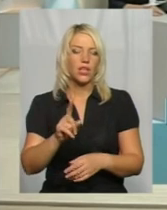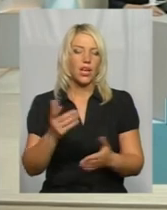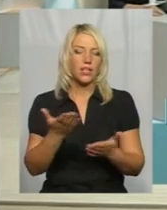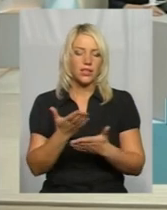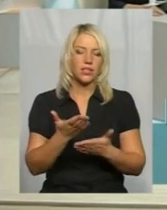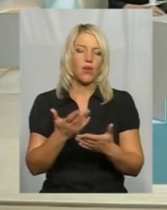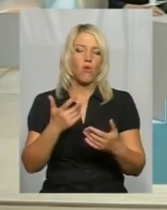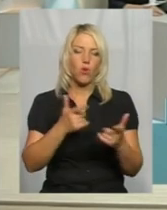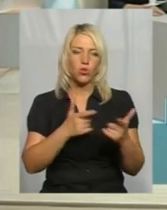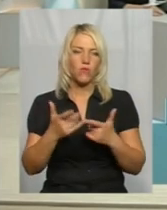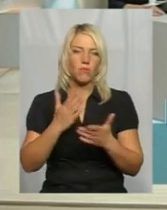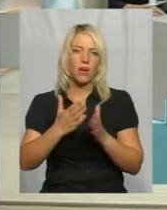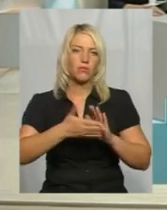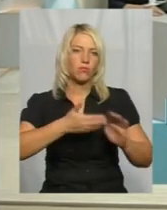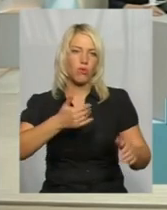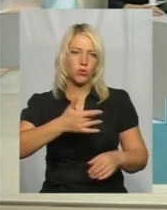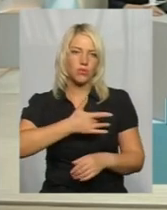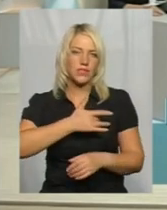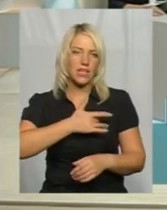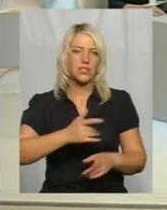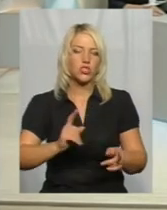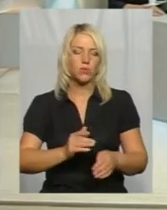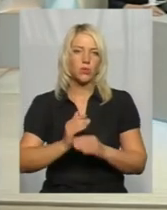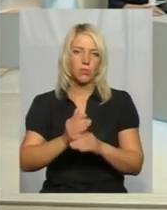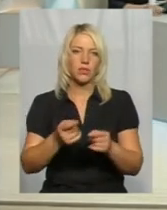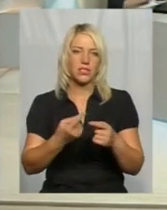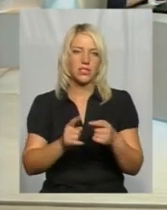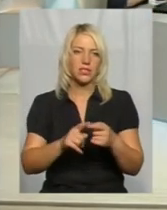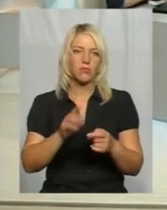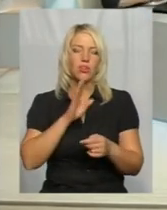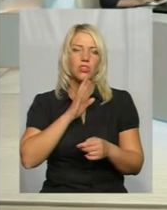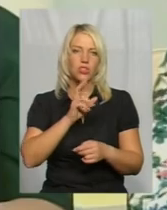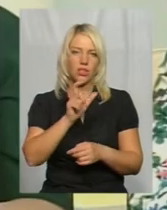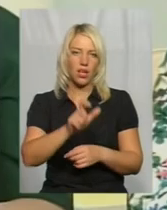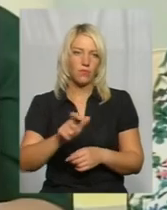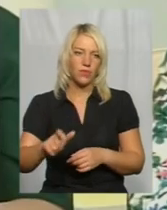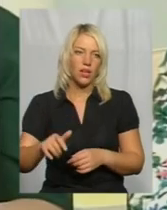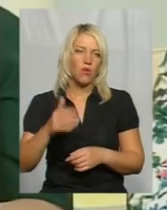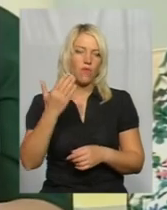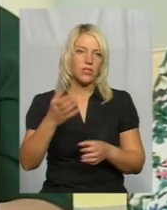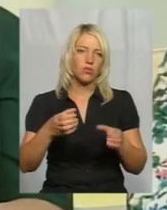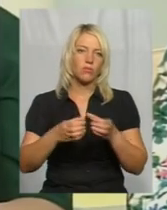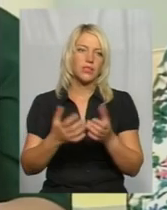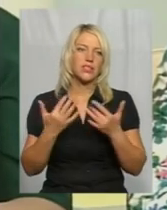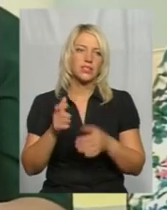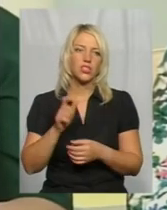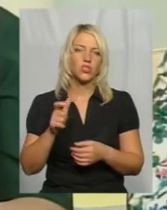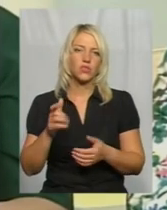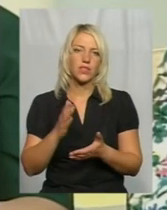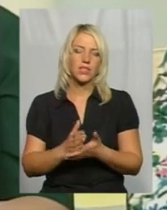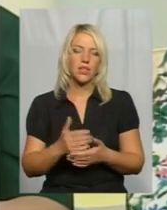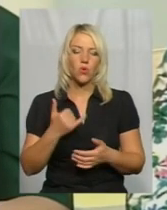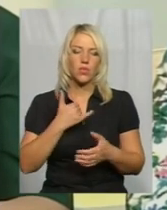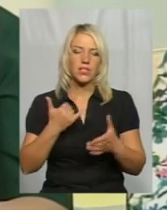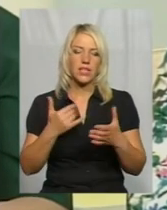мають в серці поклик, що вони можуть допомогти цим жінкам. Зараз ваша команда скільки чоловік налічує? Зараз у нас